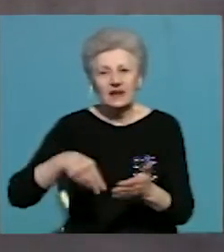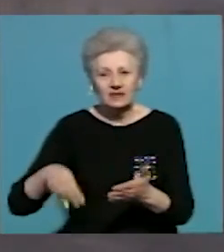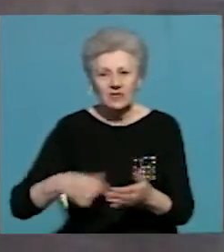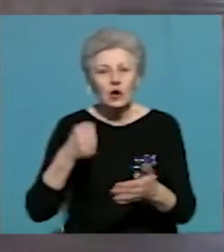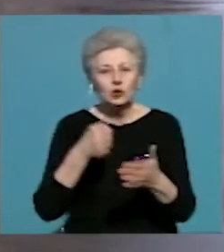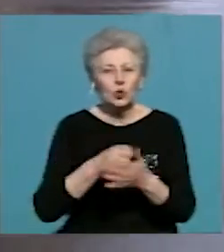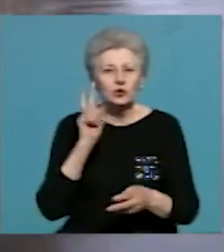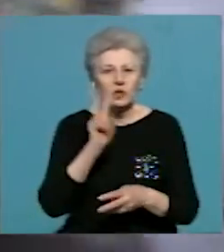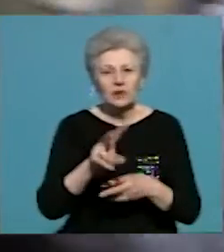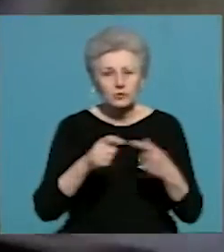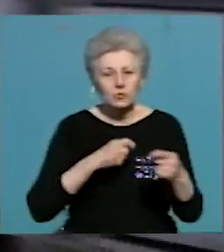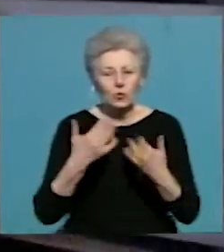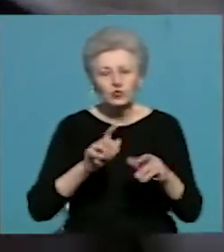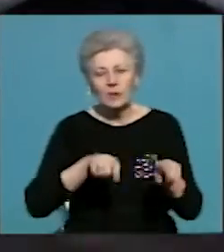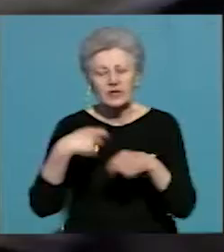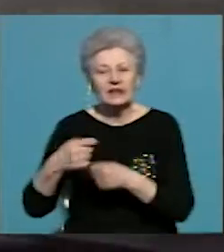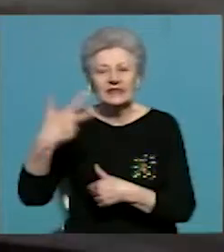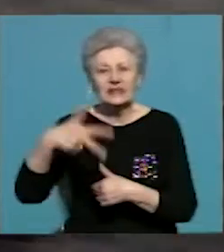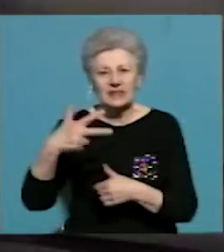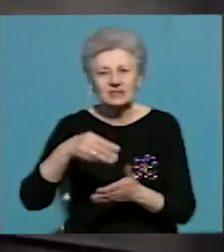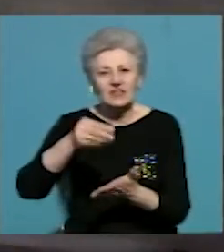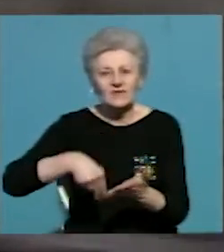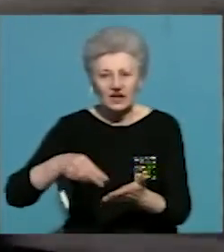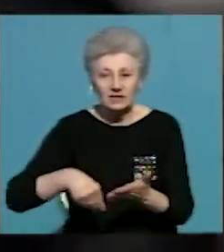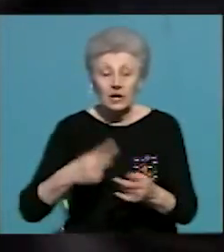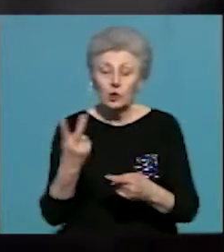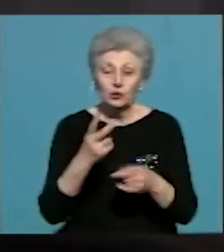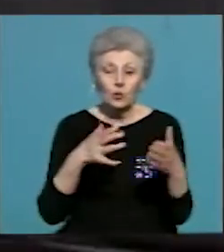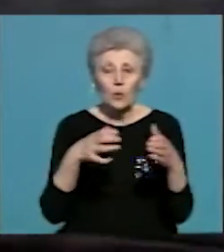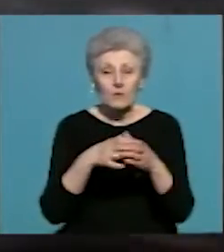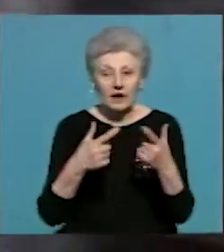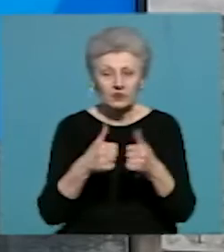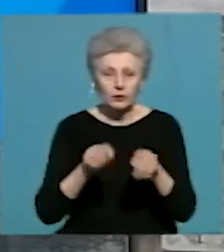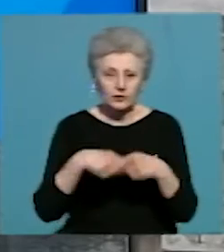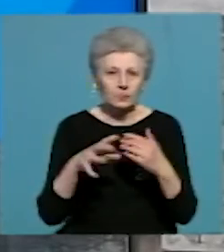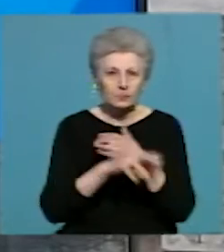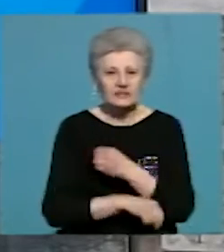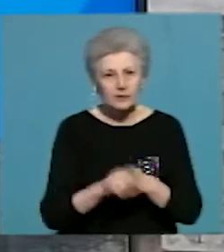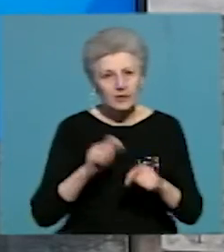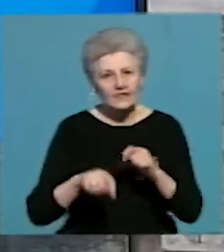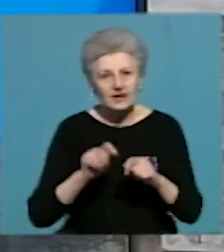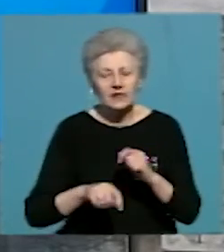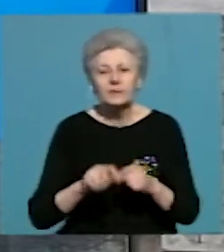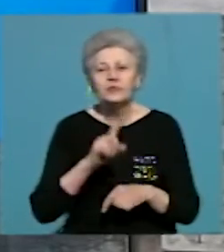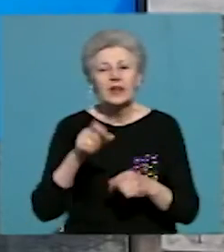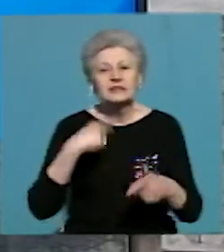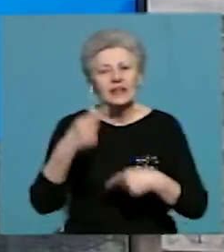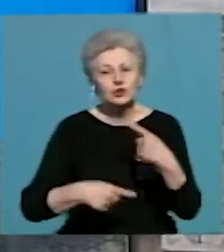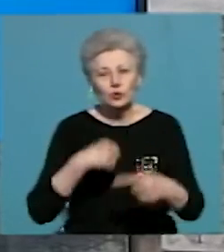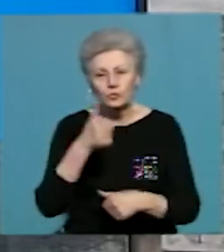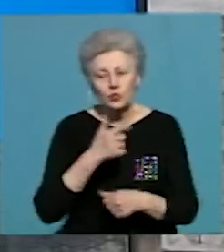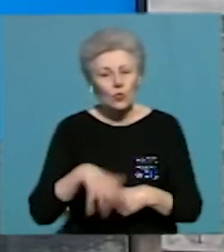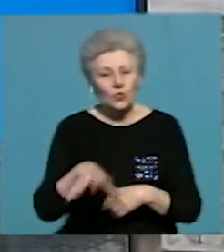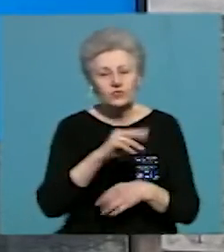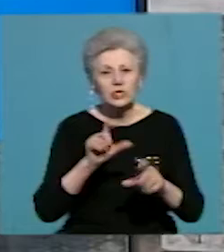тролейбусного управління передали 30. Другу партію передадуть після тестування системи. З наступного року майже у